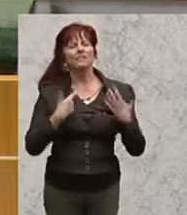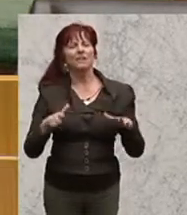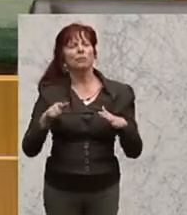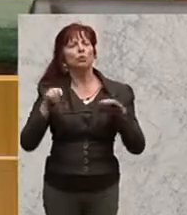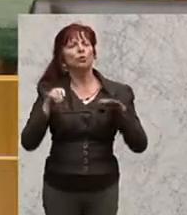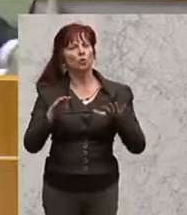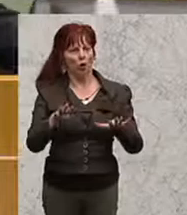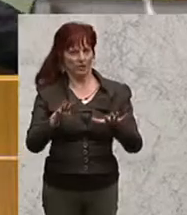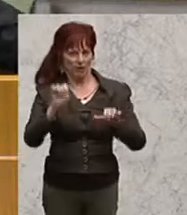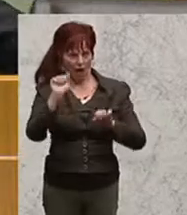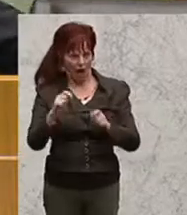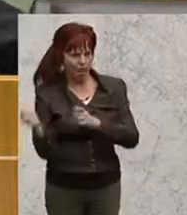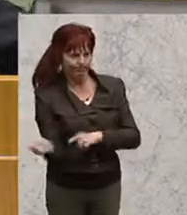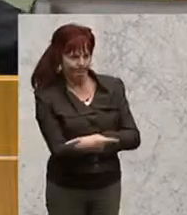Geschäftsordnungsausschuss zu.